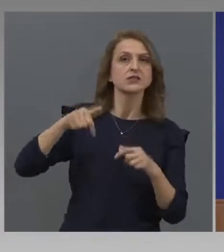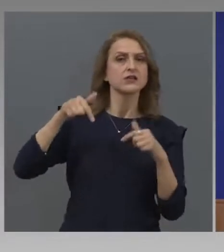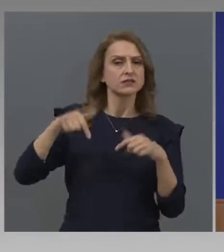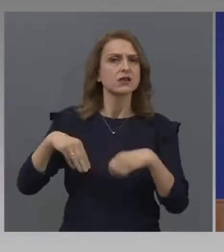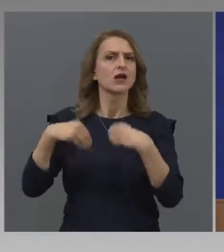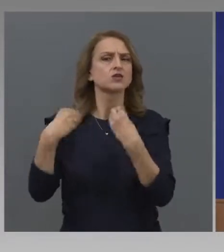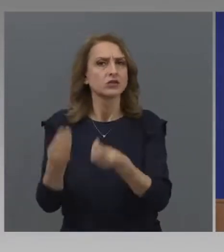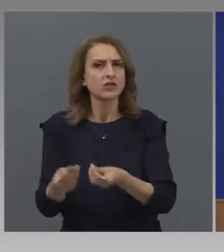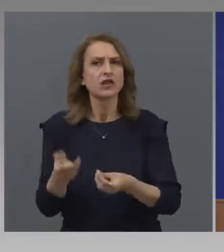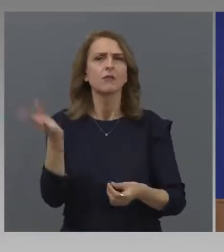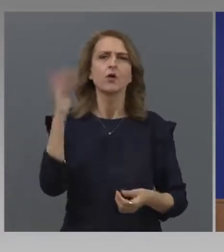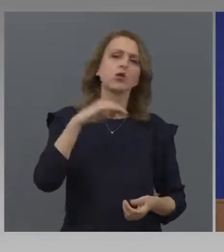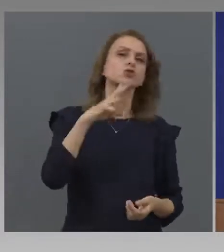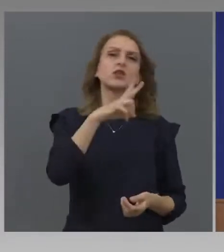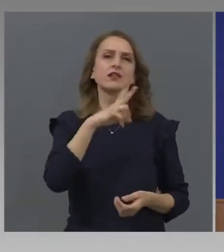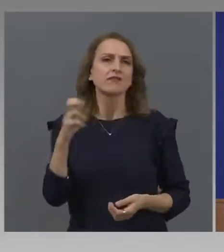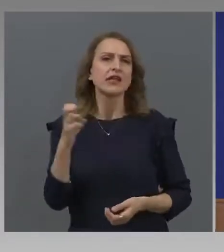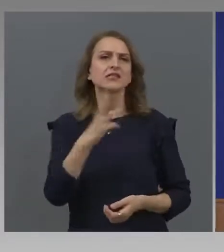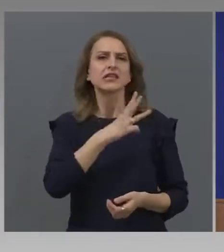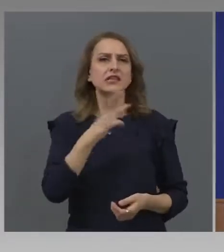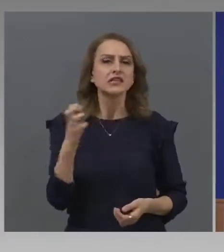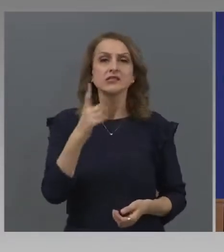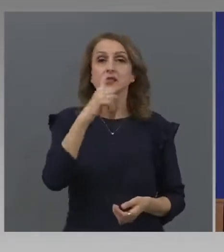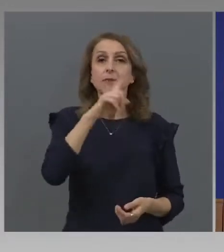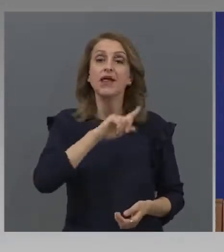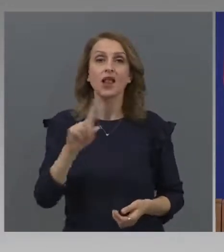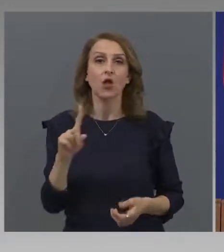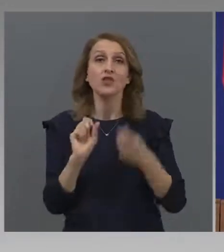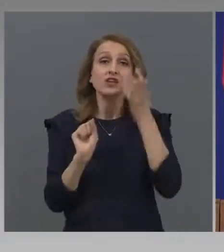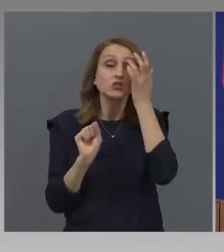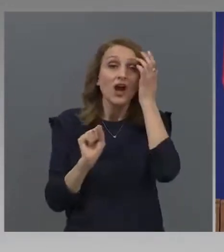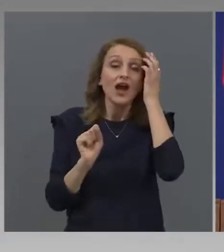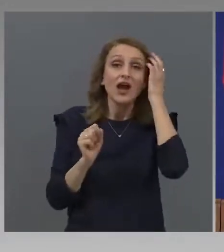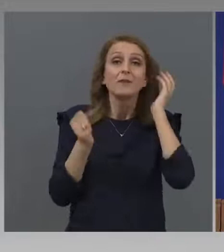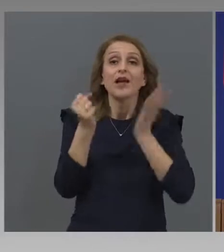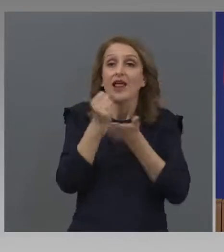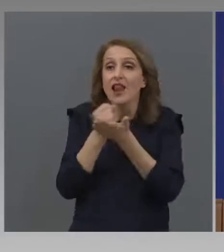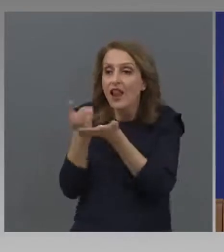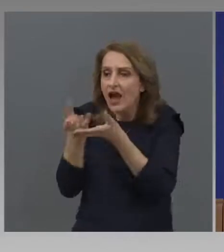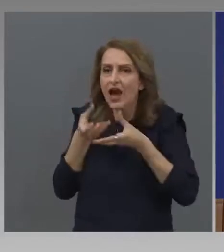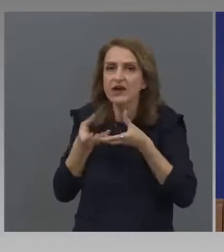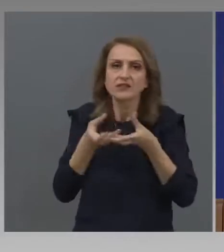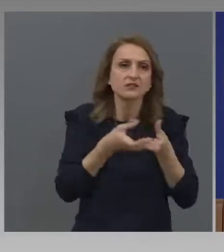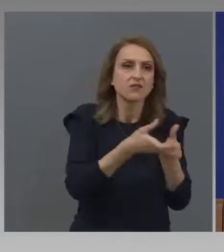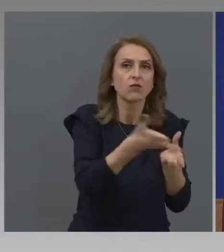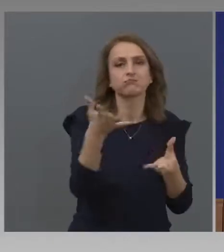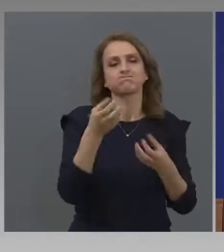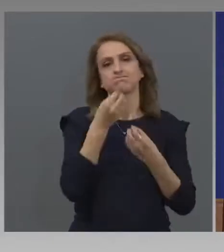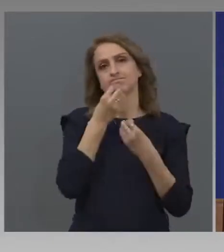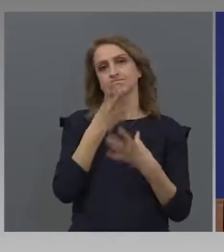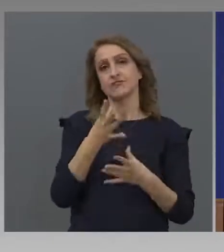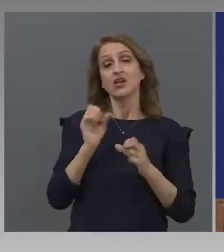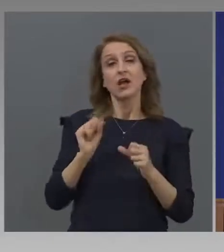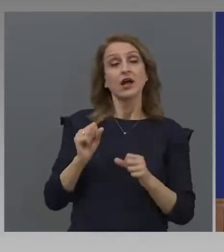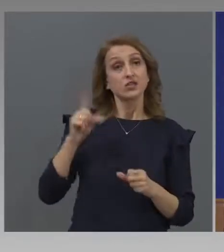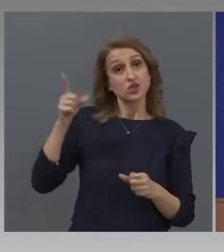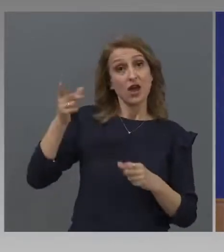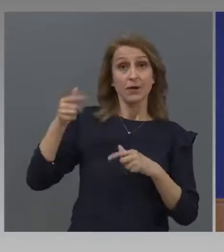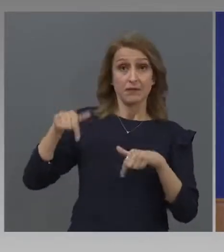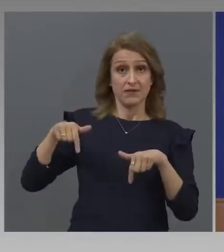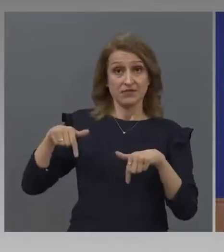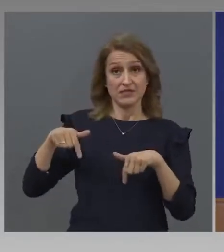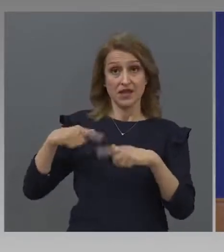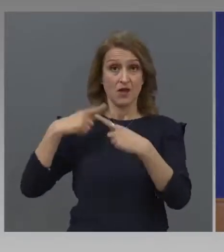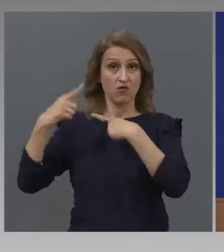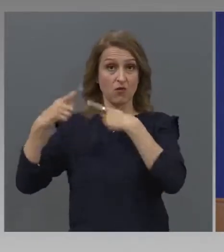още 200-300 милиона, докато дойде лекарство. Днес къс Мария Гамбриел, понеже тя отговаря за вакцините и лекарствата в нейната програма,